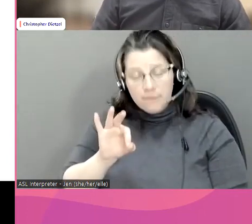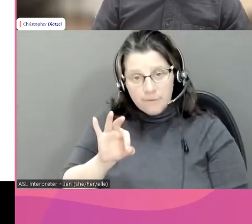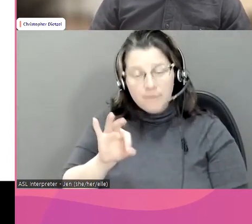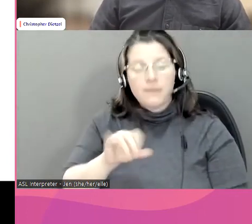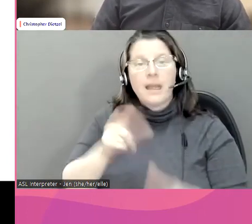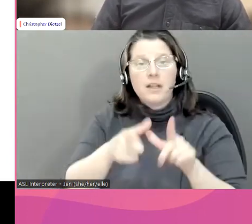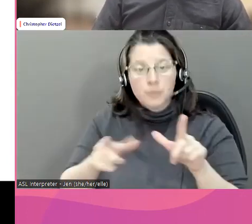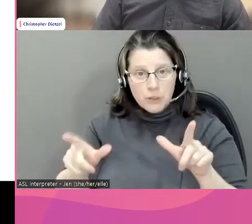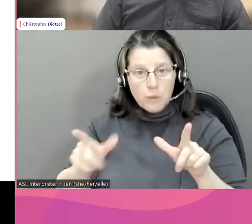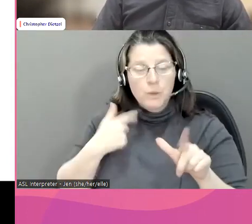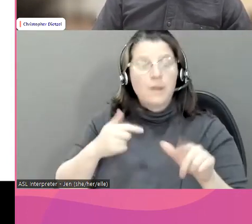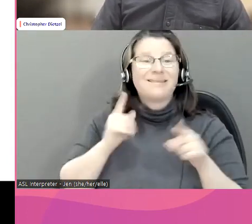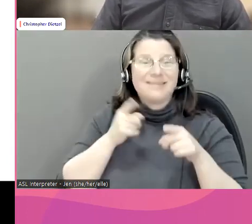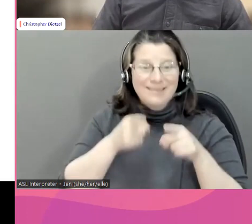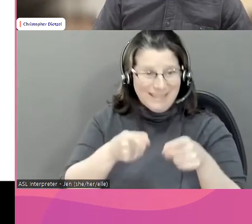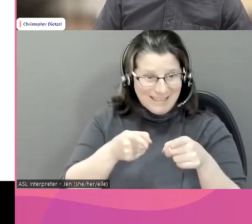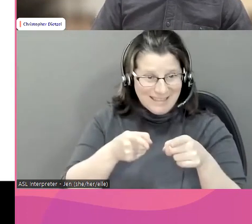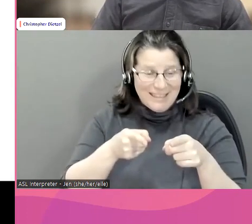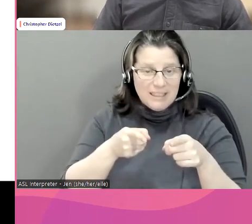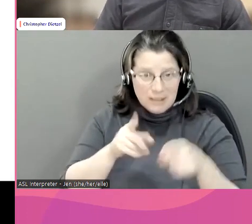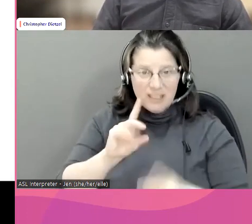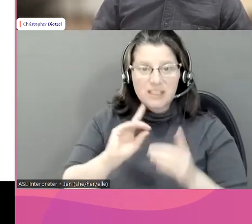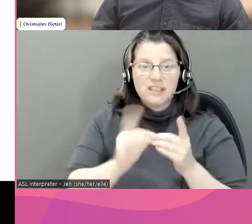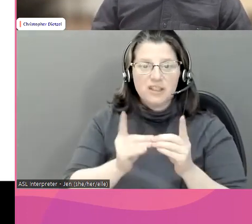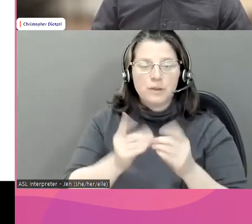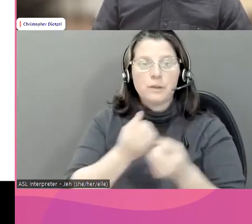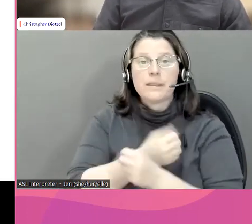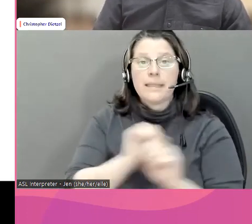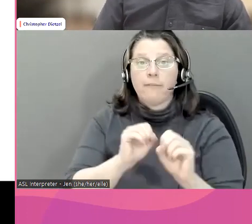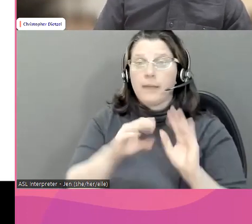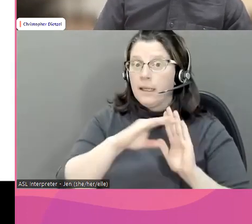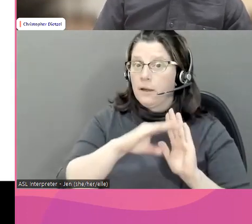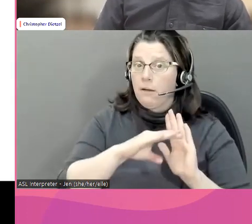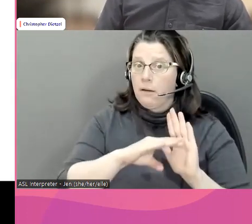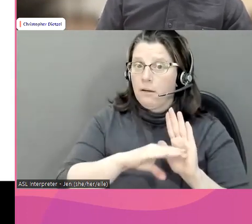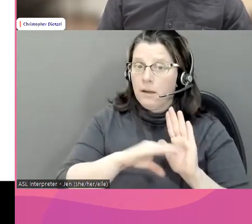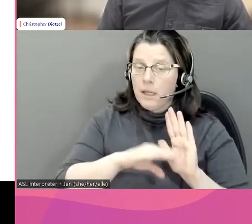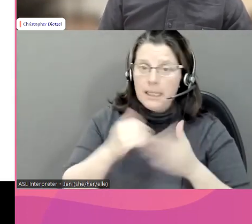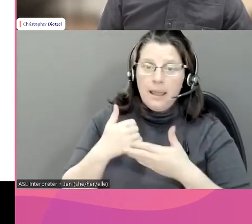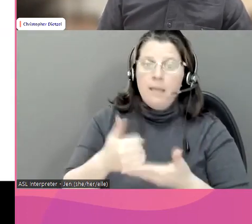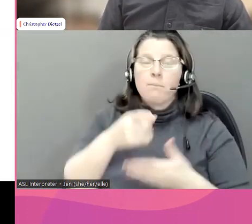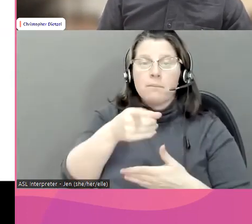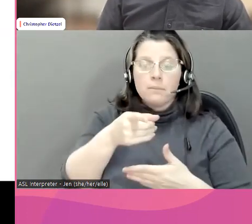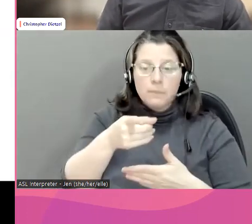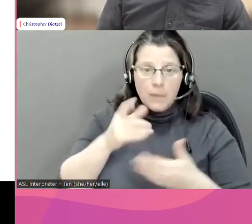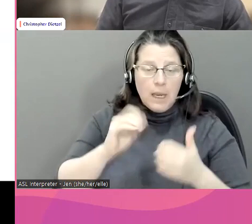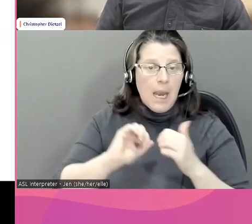DISG, des personnes de diverses identités sexuelles et de genre.